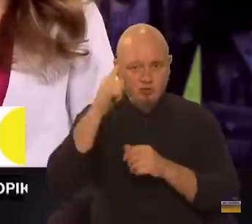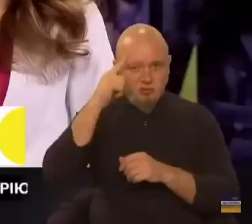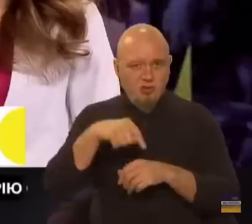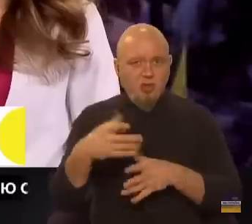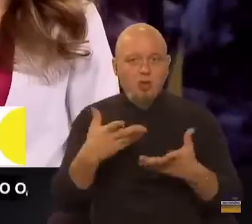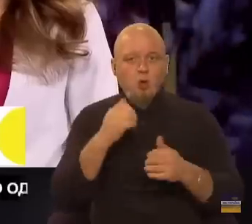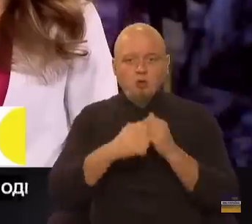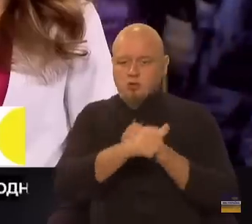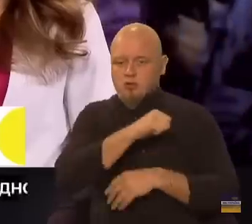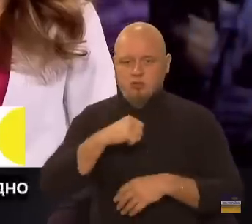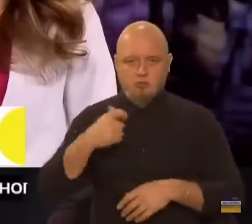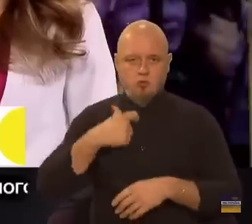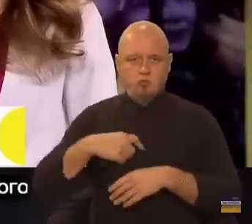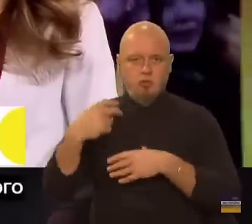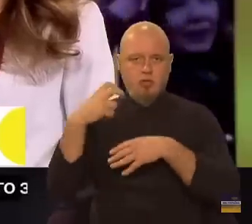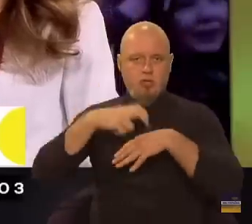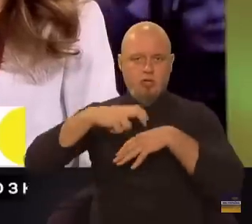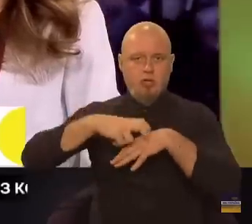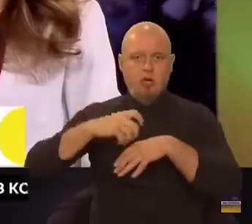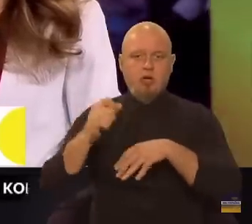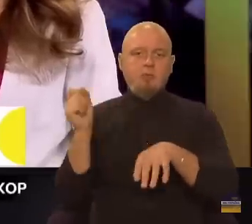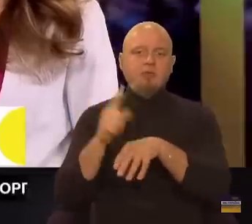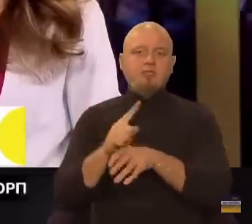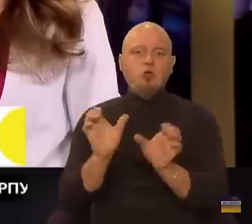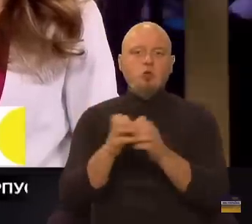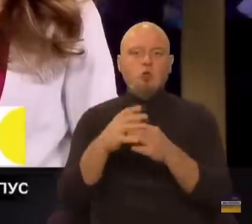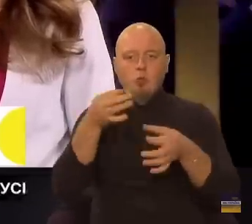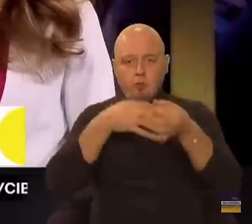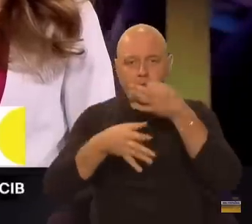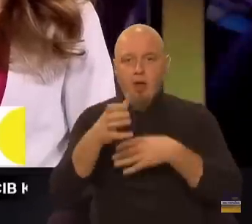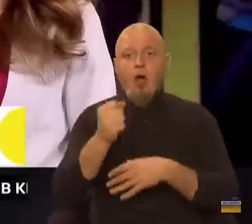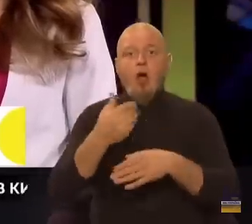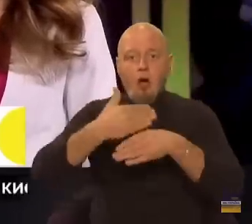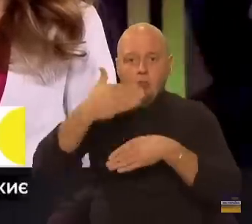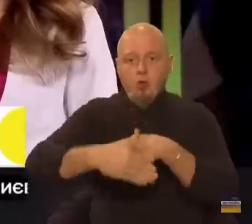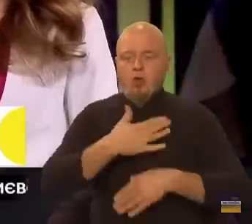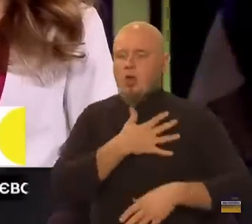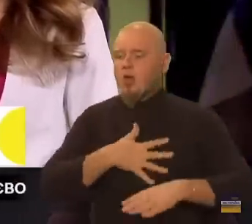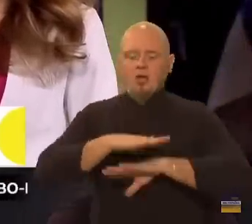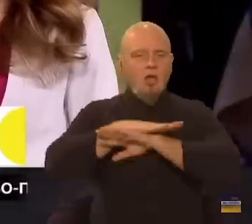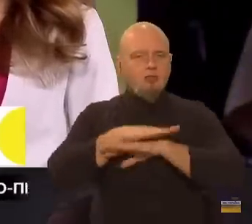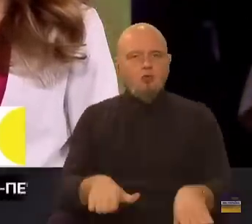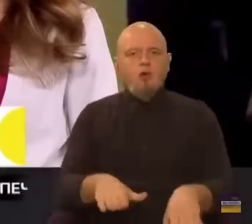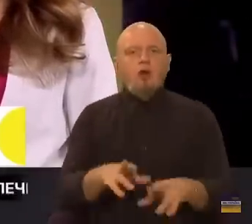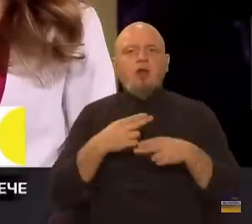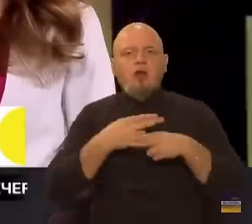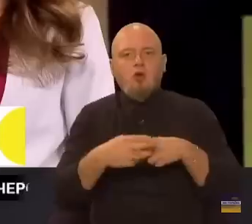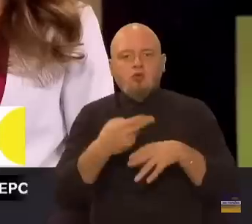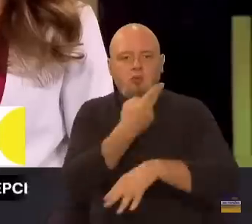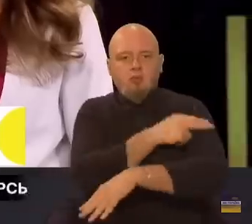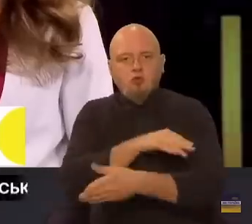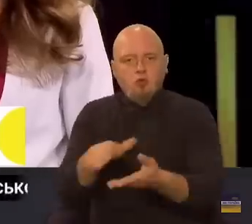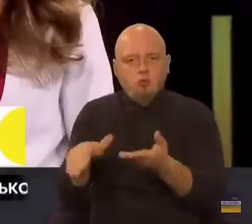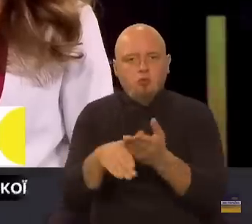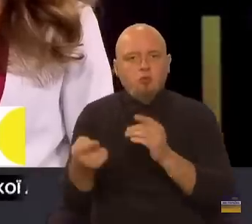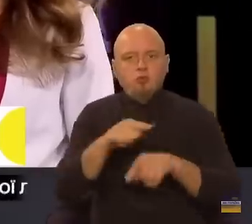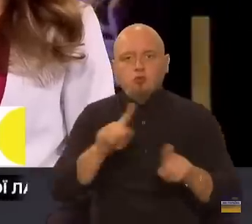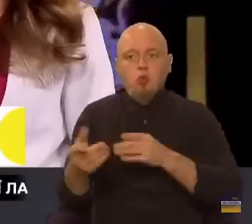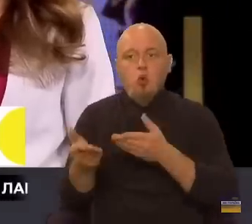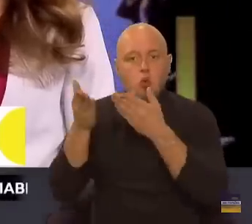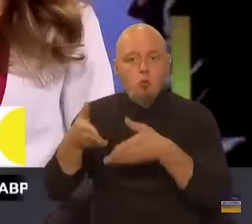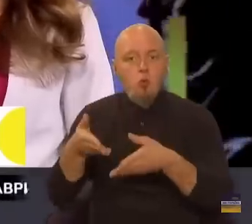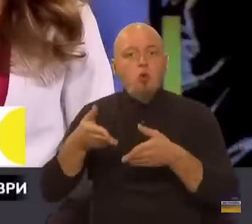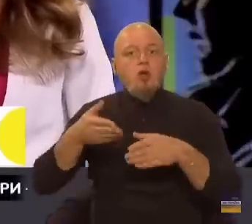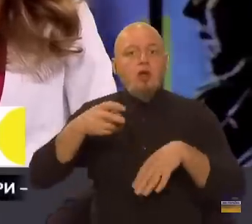сам собі лікар призначає групу препаратів, а потім незадоволений якістю медичної допомоги, тому що йому